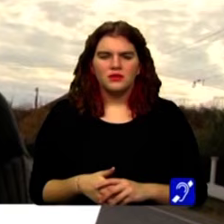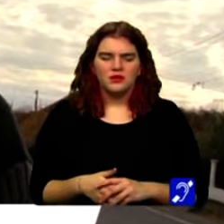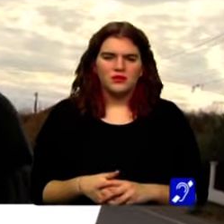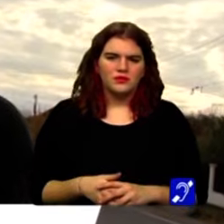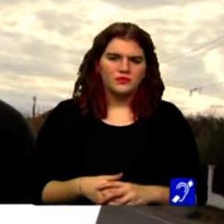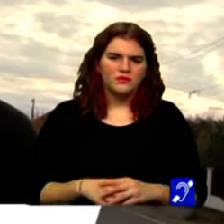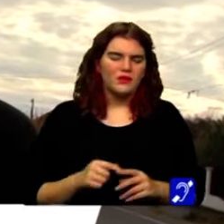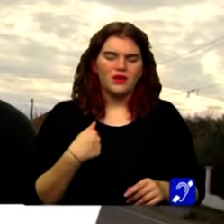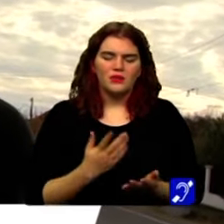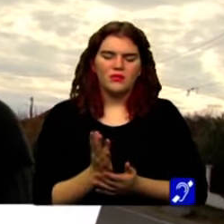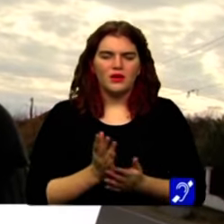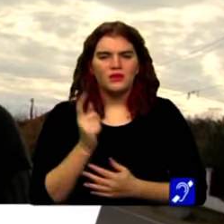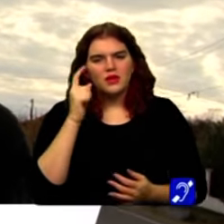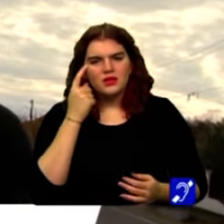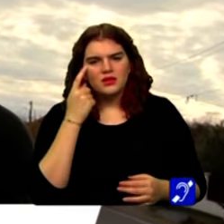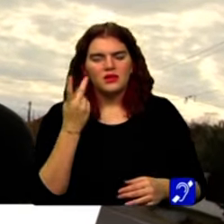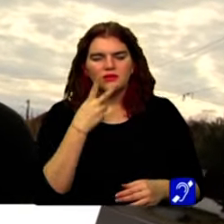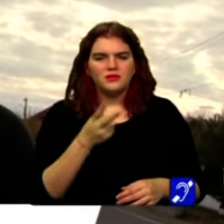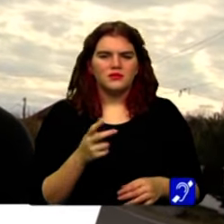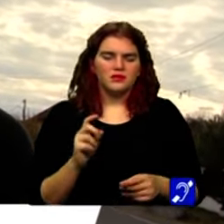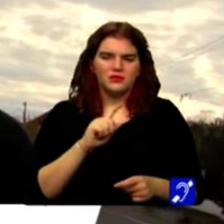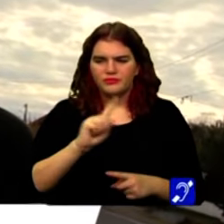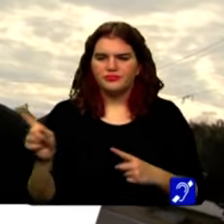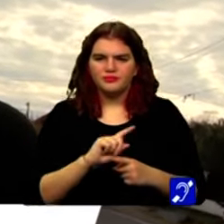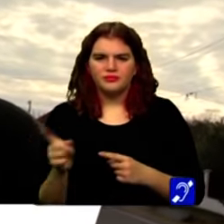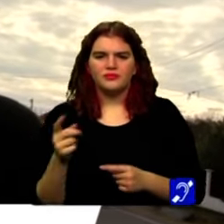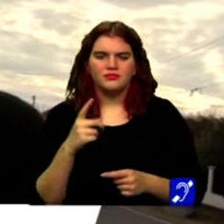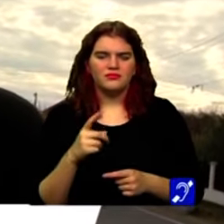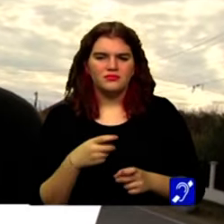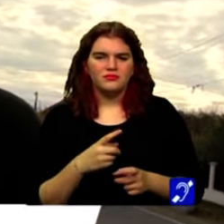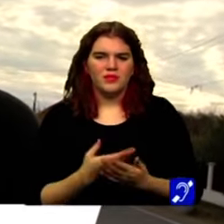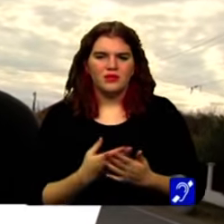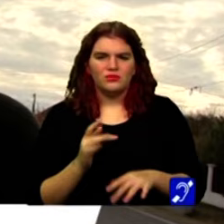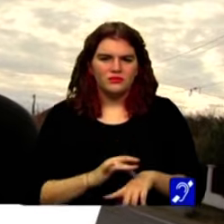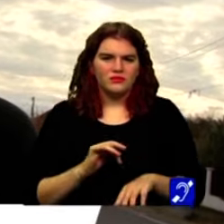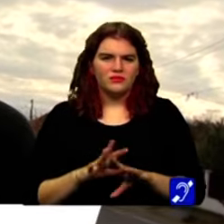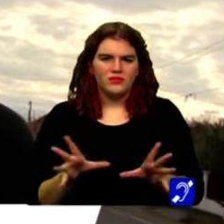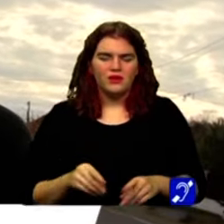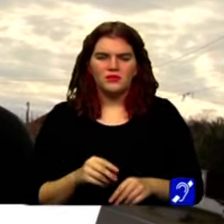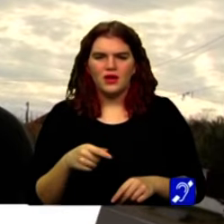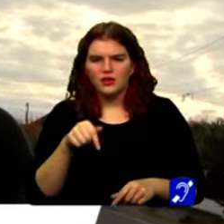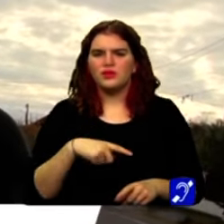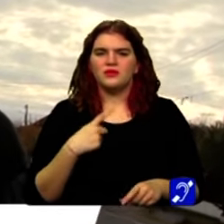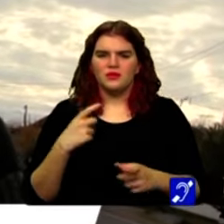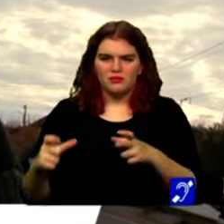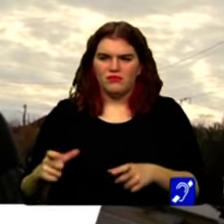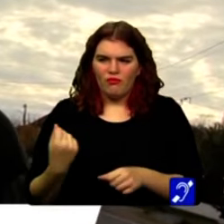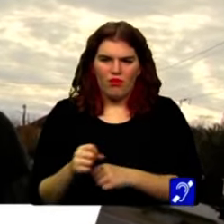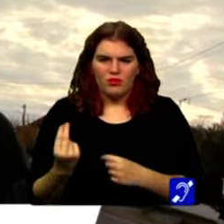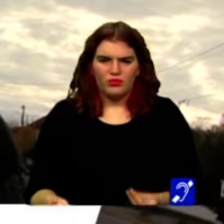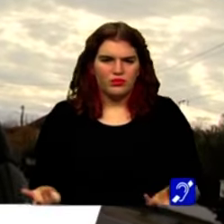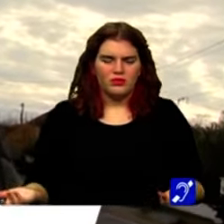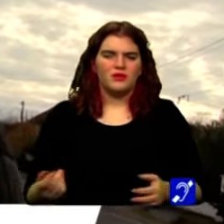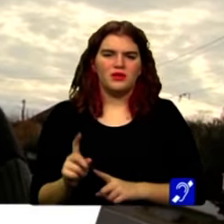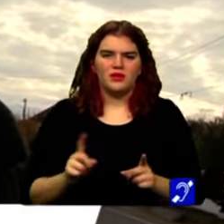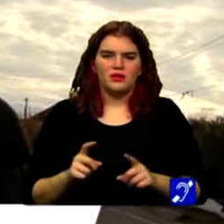întotdeauna, de un zi care lună, să merg după rețetă la rețetă. Foarte rău. Aveți un dispensar bun aici? Dispensar foarte bun,